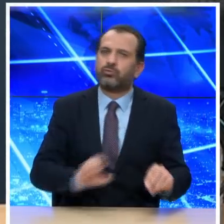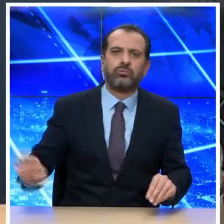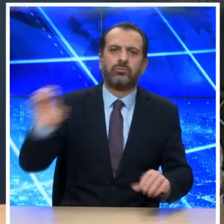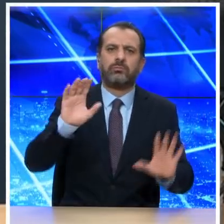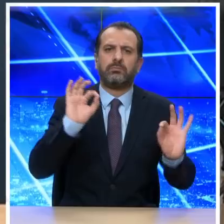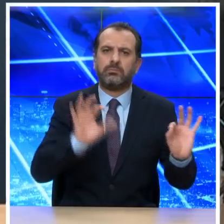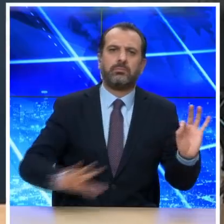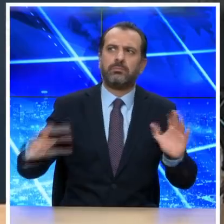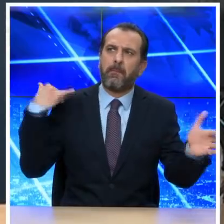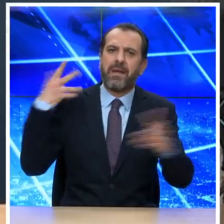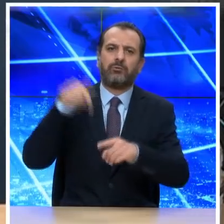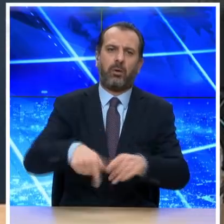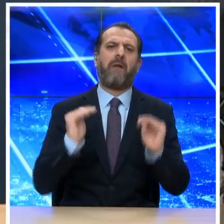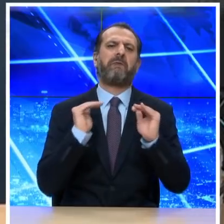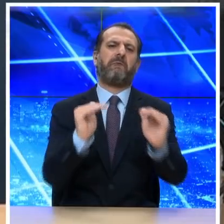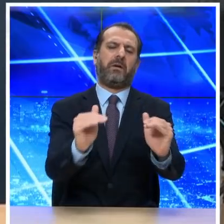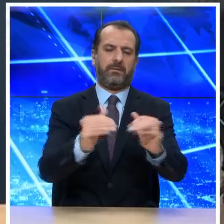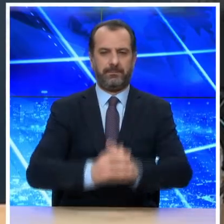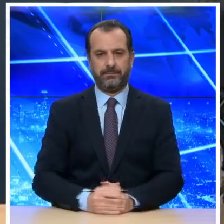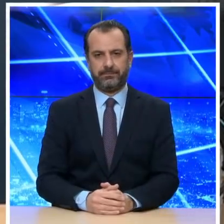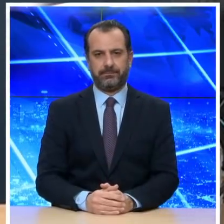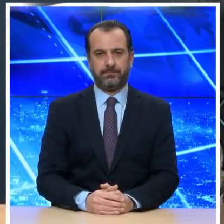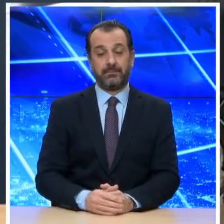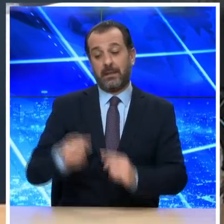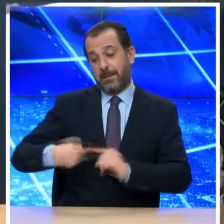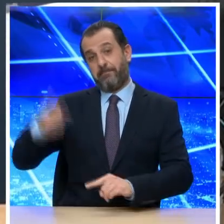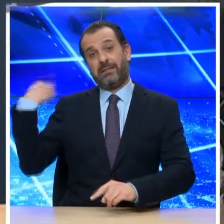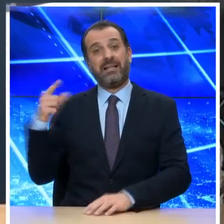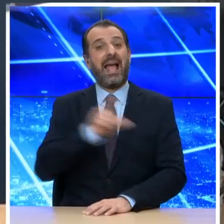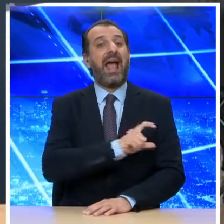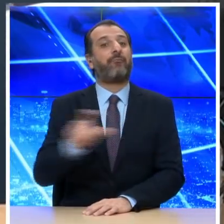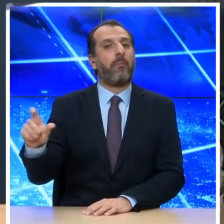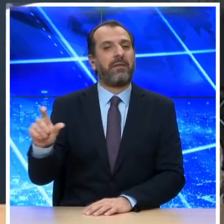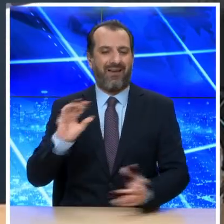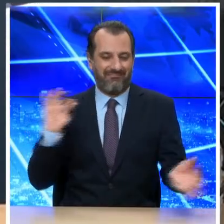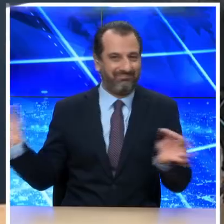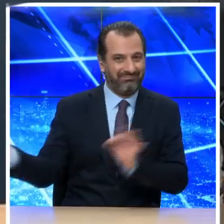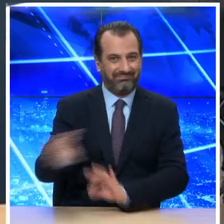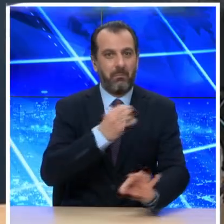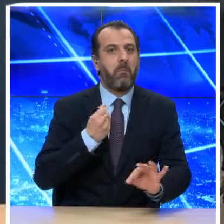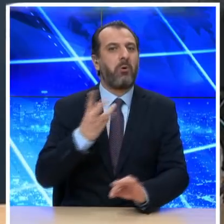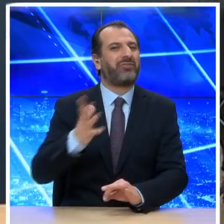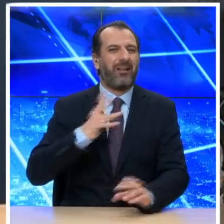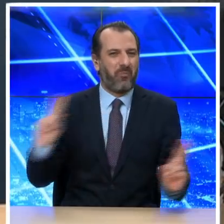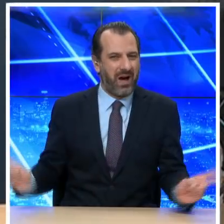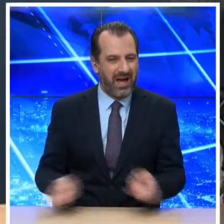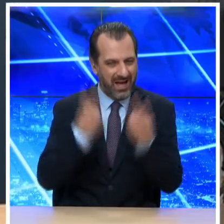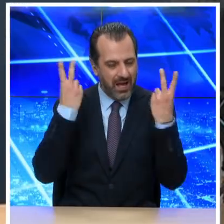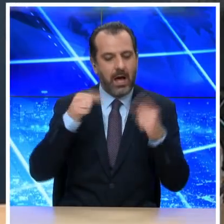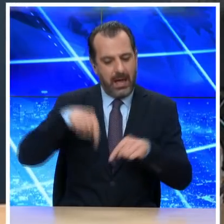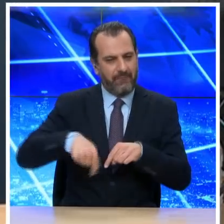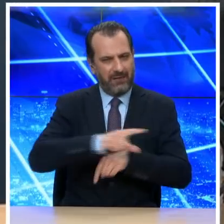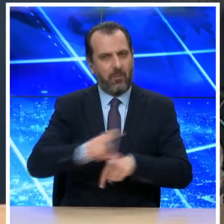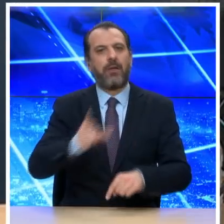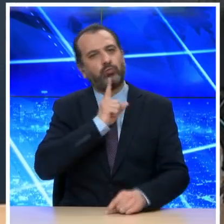διάρκεια της πανδημίας. Η μείωση που παρατηρήθηκε την προηγούμενη εβδομάδα στο προφίλ νοσηρότητας των διαγνωσμένων ασθενών συνεχίστηκε και μέσα σε αυτή την